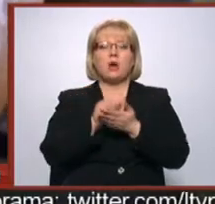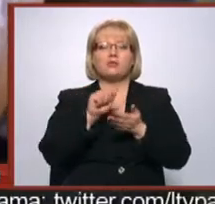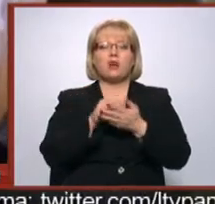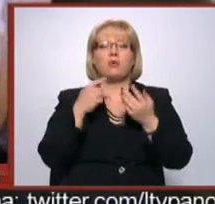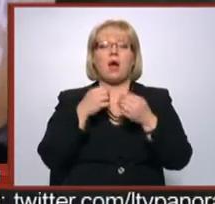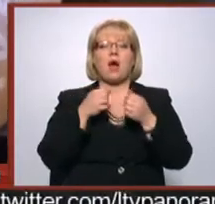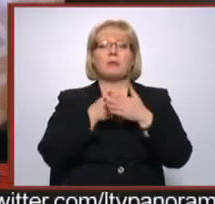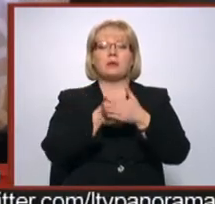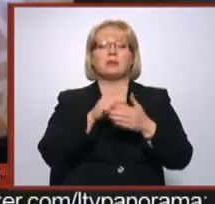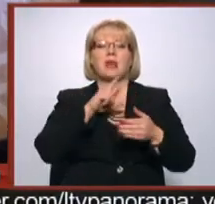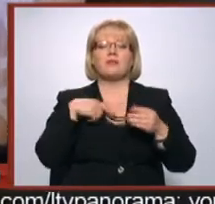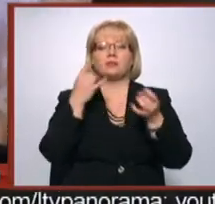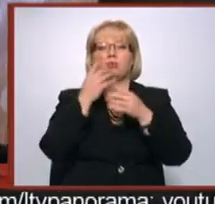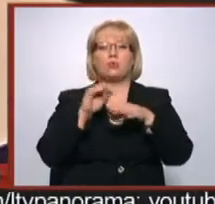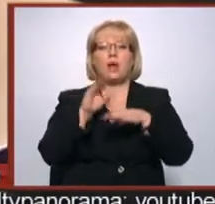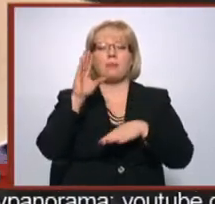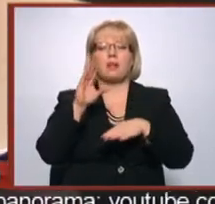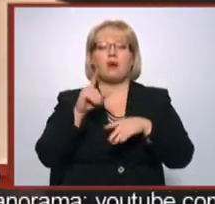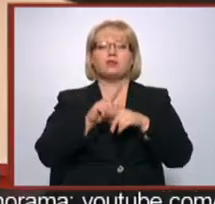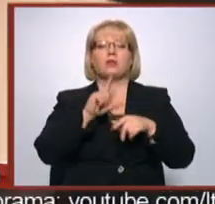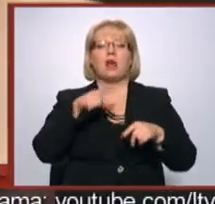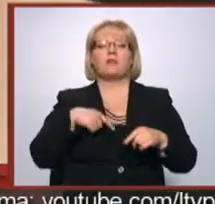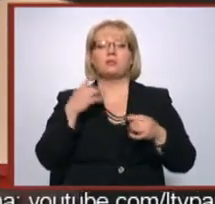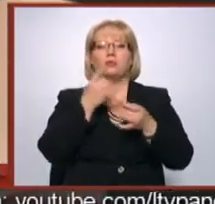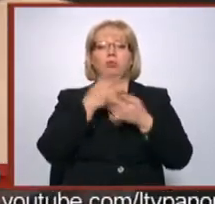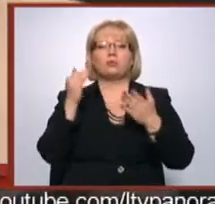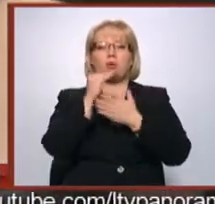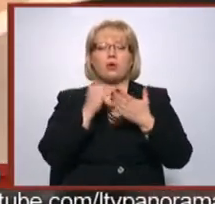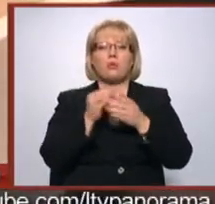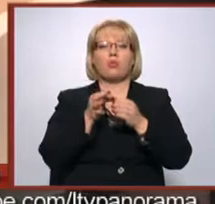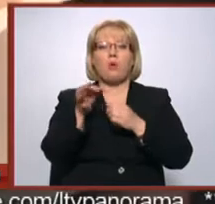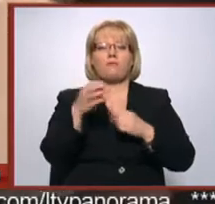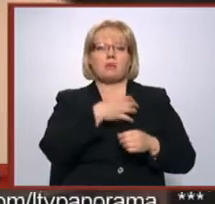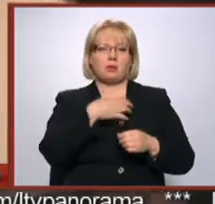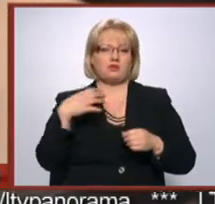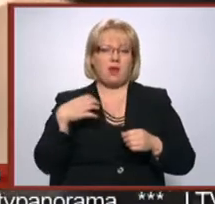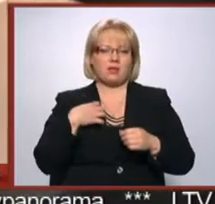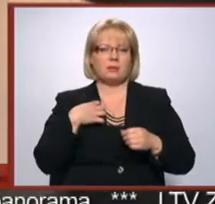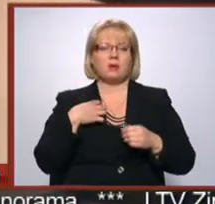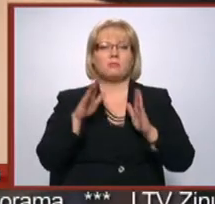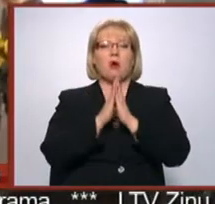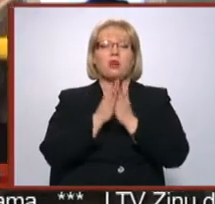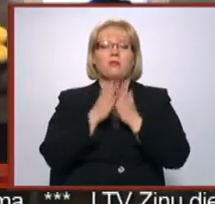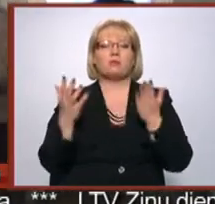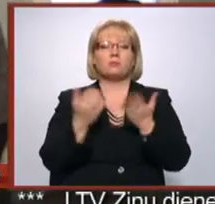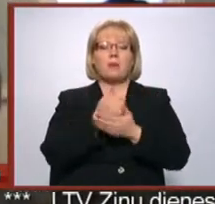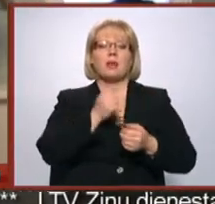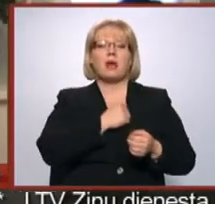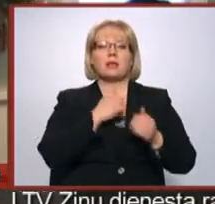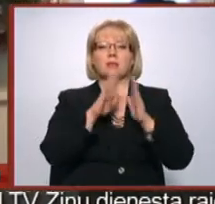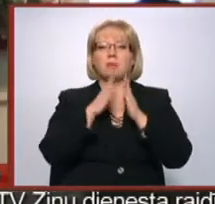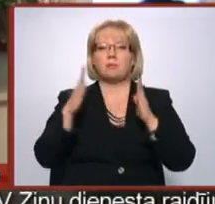Latvijas kultūra kapitāla fonds, Latgalis kultūras programma un Latgalis novada pašvaldības. Monogrāfija būs pieejama Latgalis